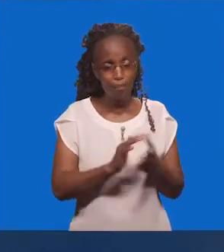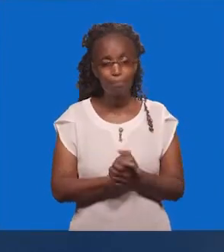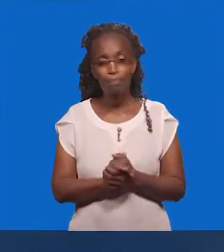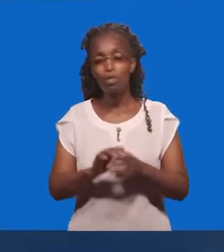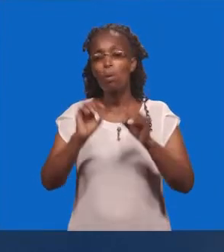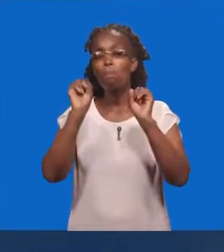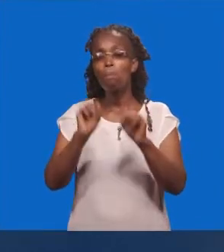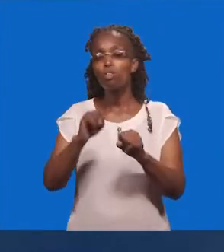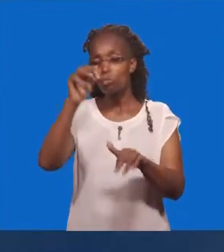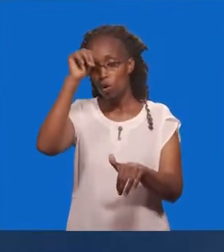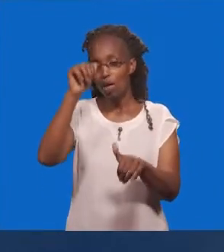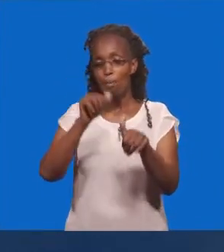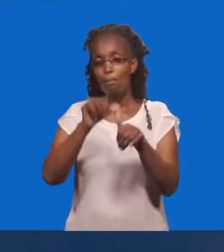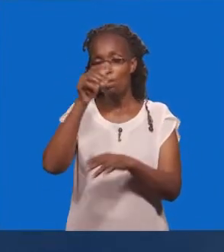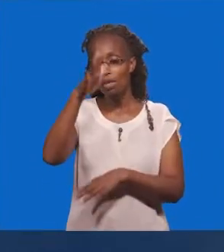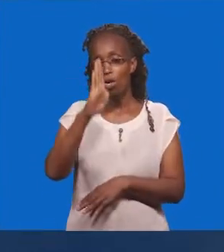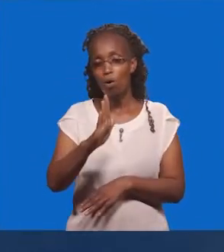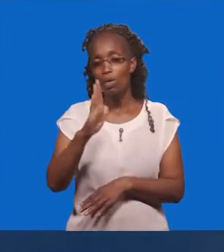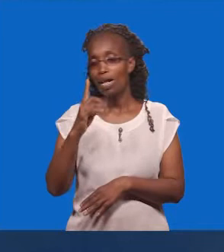Majaribu Unaweza Kumukumbusha